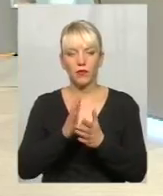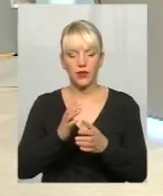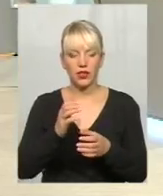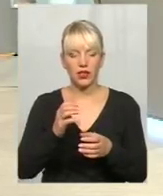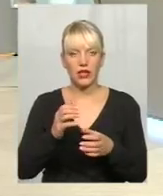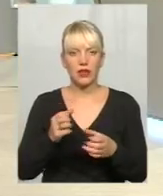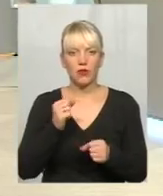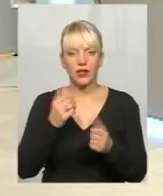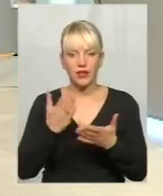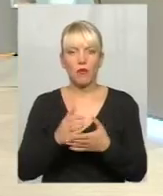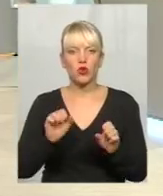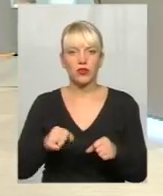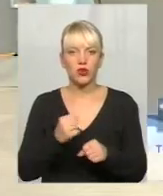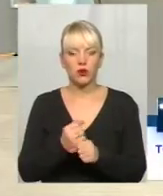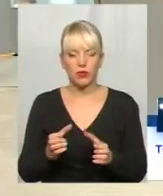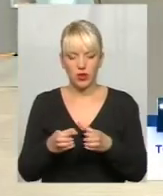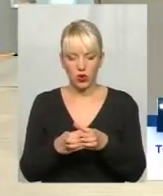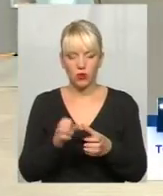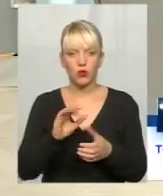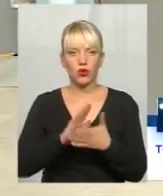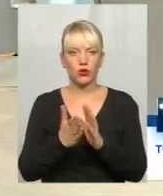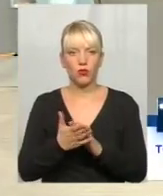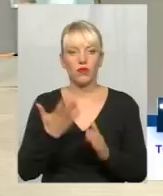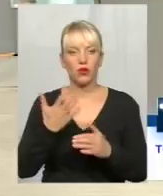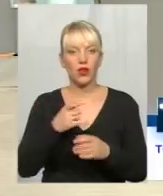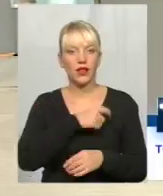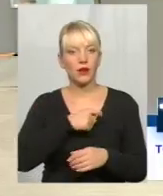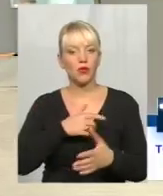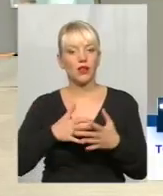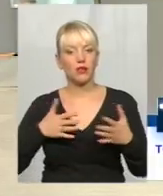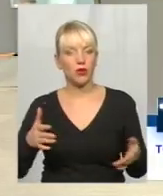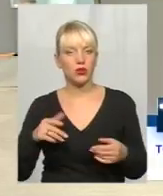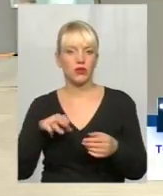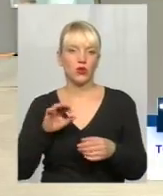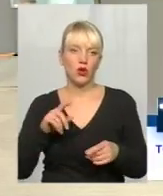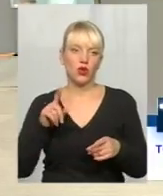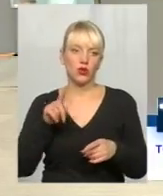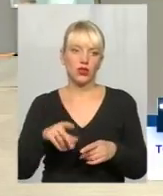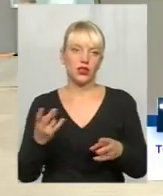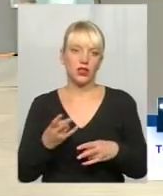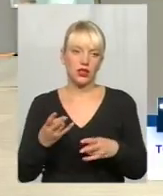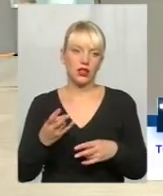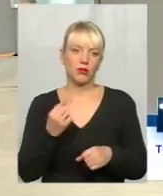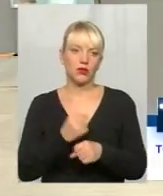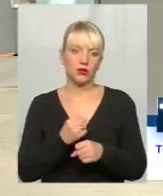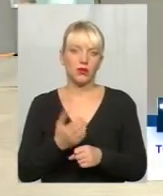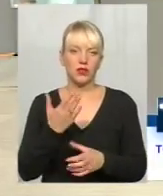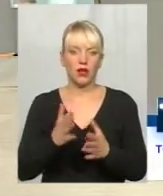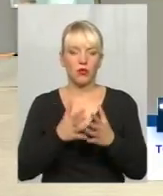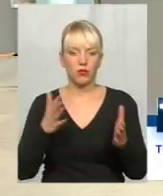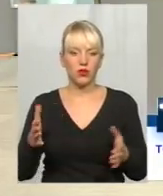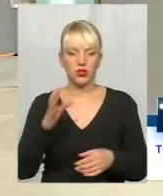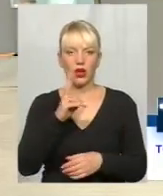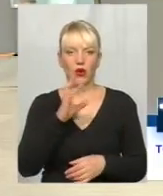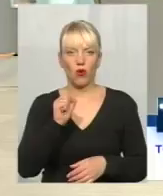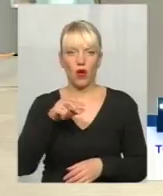якісь ситуації. Тобто, коли депутатів більше, так, тобто, треба тоді для якихось, отам, рішав зробити або більшу коаліцію,